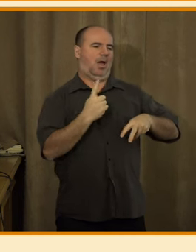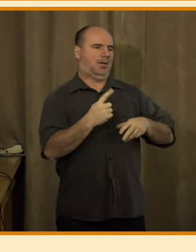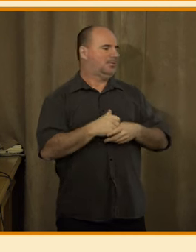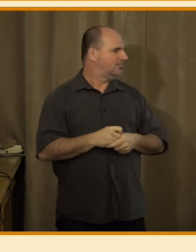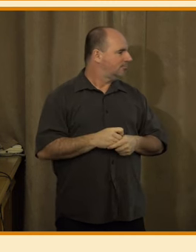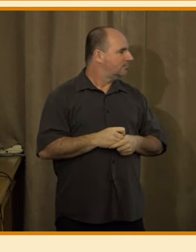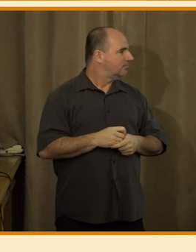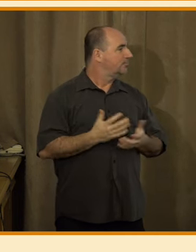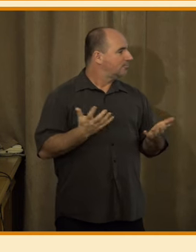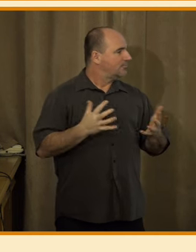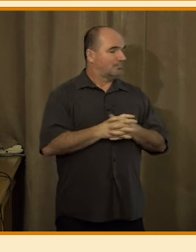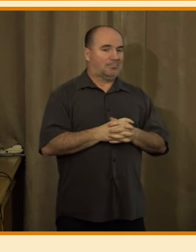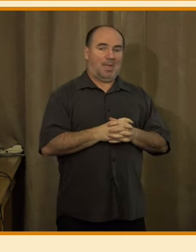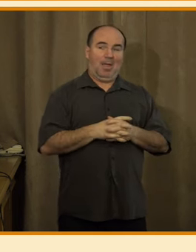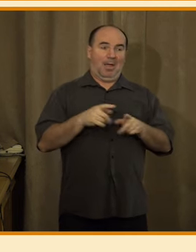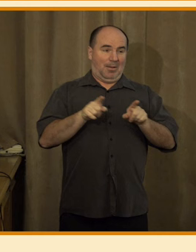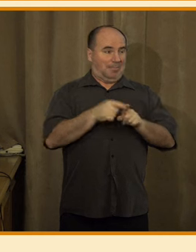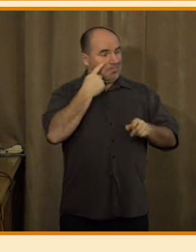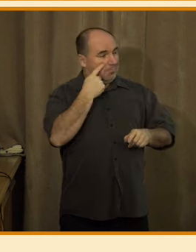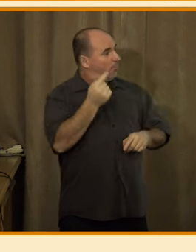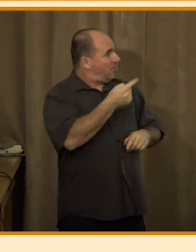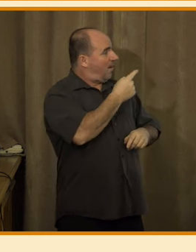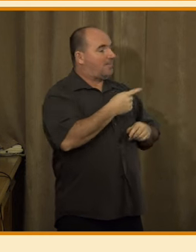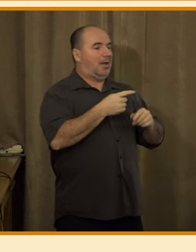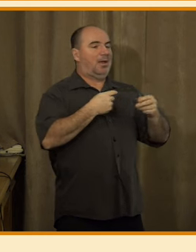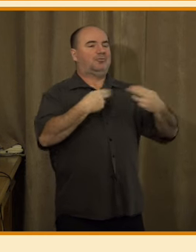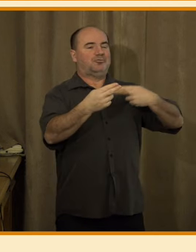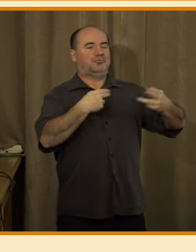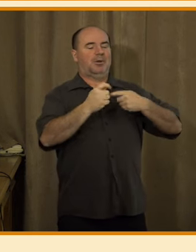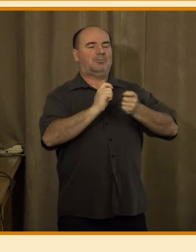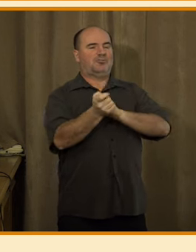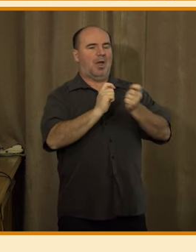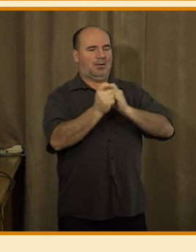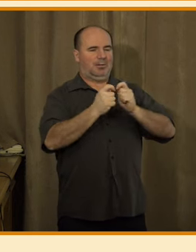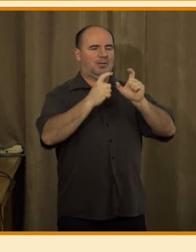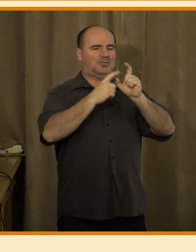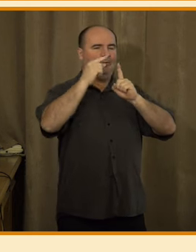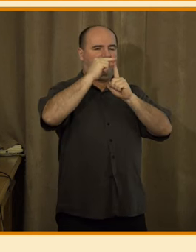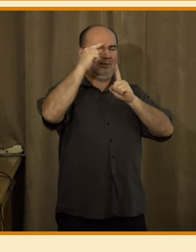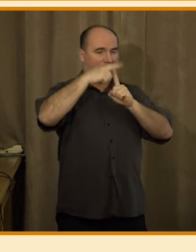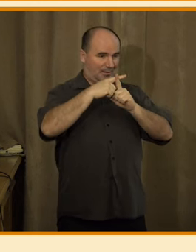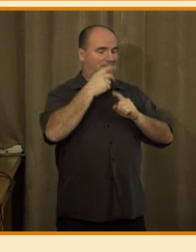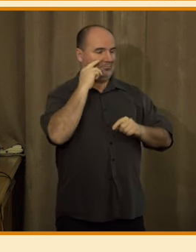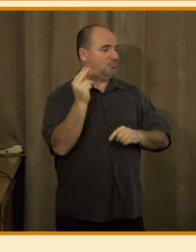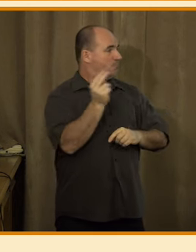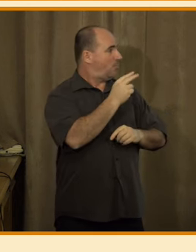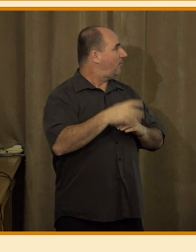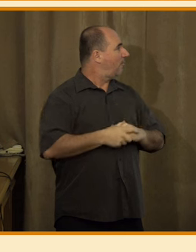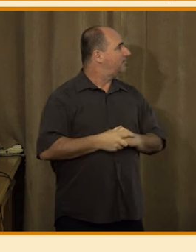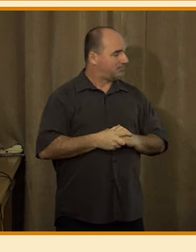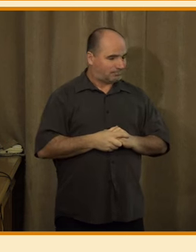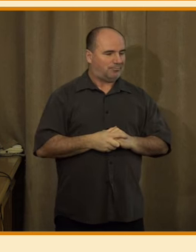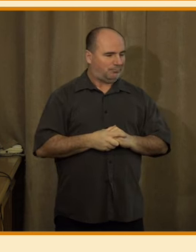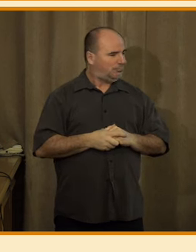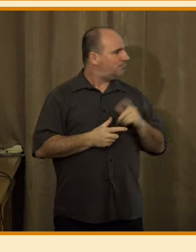můžeme se podívat na chat GPT a to, co vám řekne Ivan a naváže právě na ty rozdíly, které můžeme v populaci